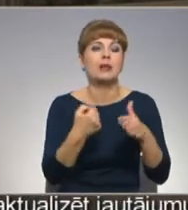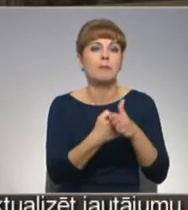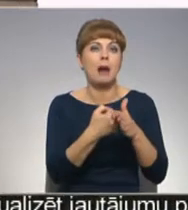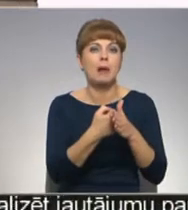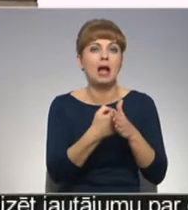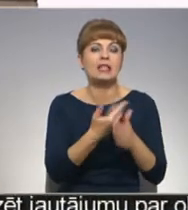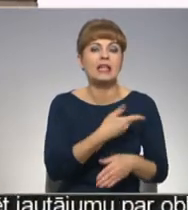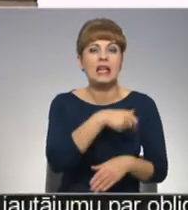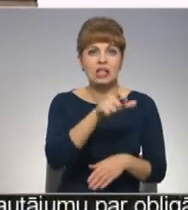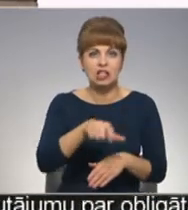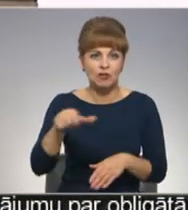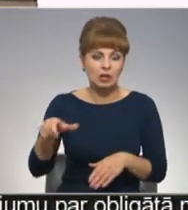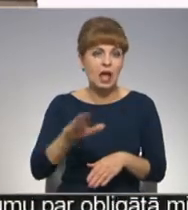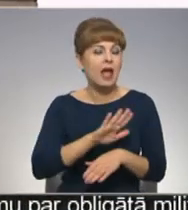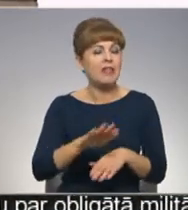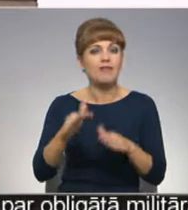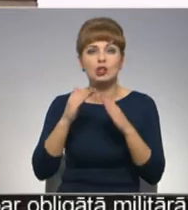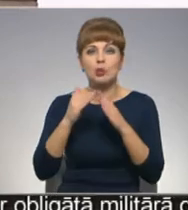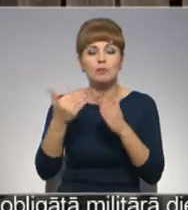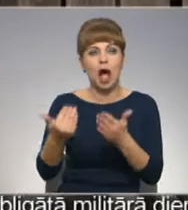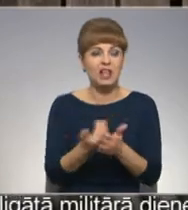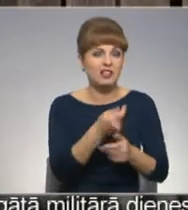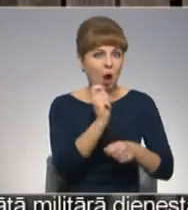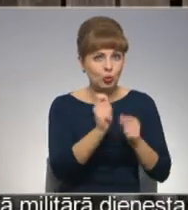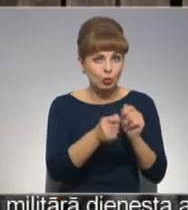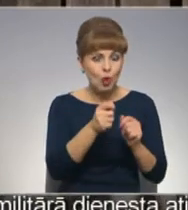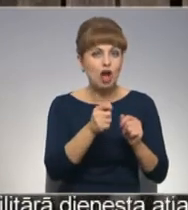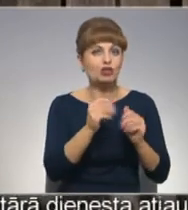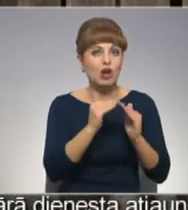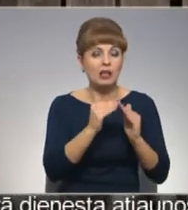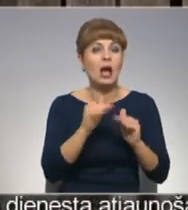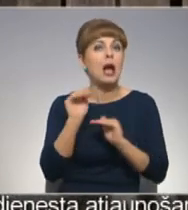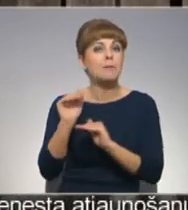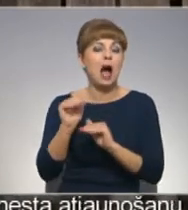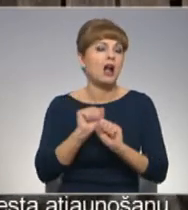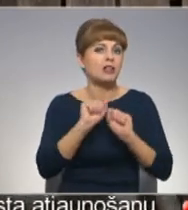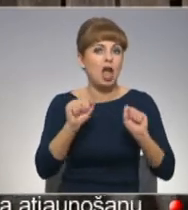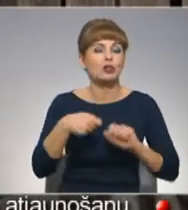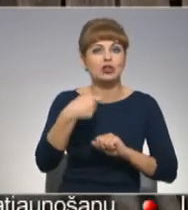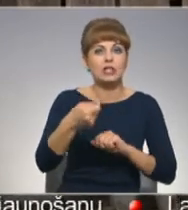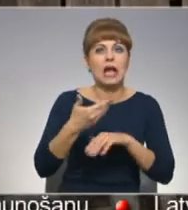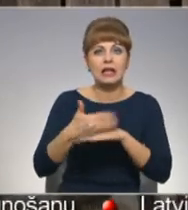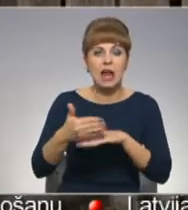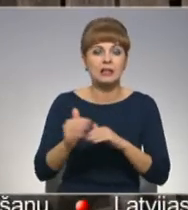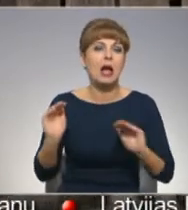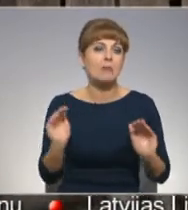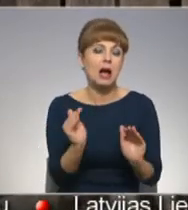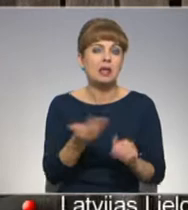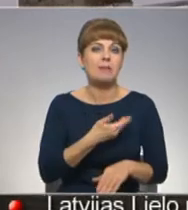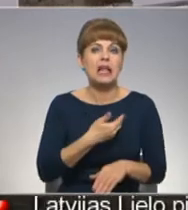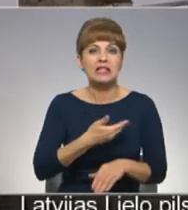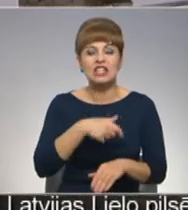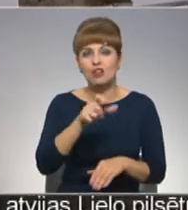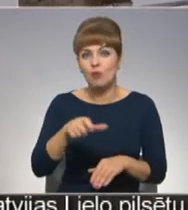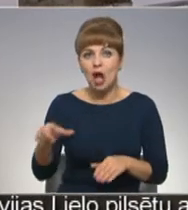iedzīvotājiem, taču ne jumta atjaunošanā. Ņemot vērāk arī bankas neuzdrošinās izsnieg kredītu tik mazām iedzīvotāju grupām,